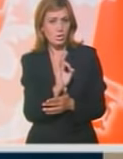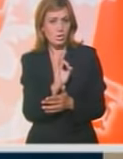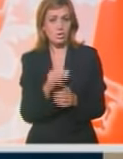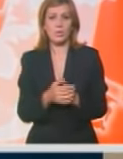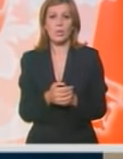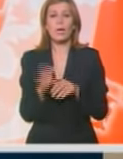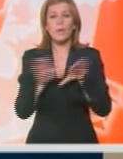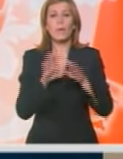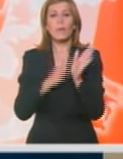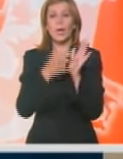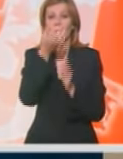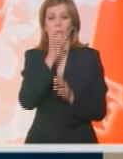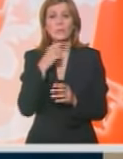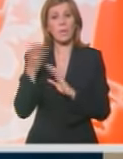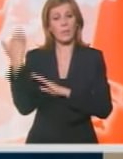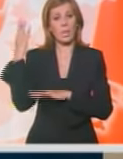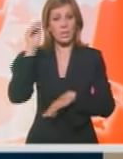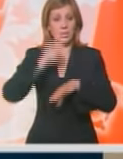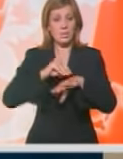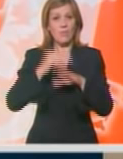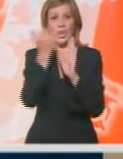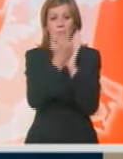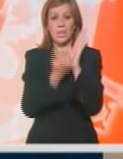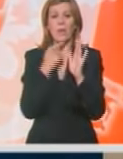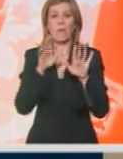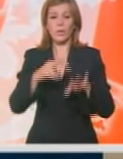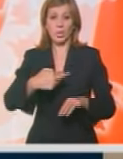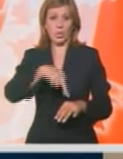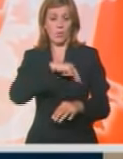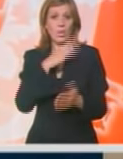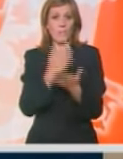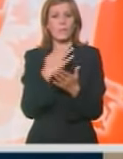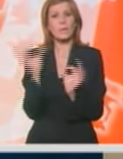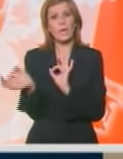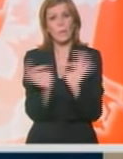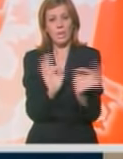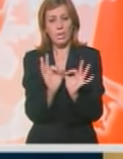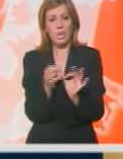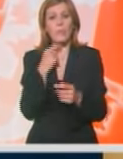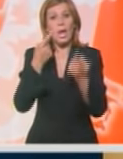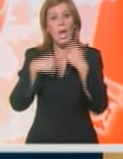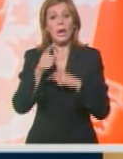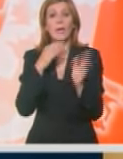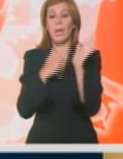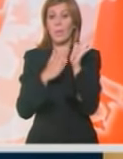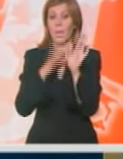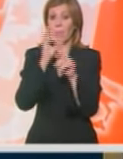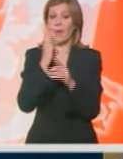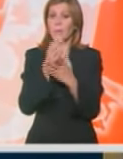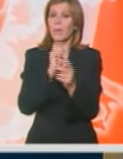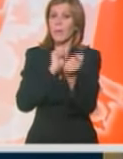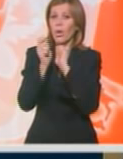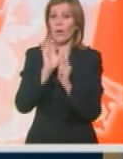Premijer Mirko Cvetković ranije izjavio da je zakon o fiskalnoj odgovornosti već pripremljen, ali da će sa MMF-om biti